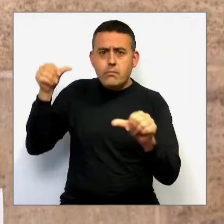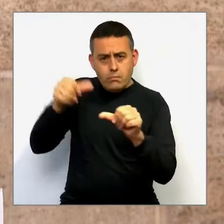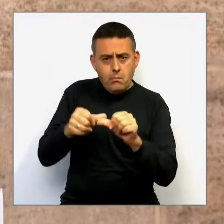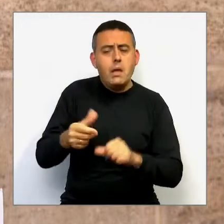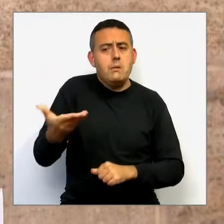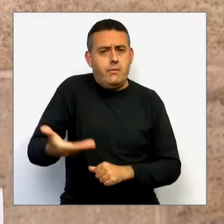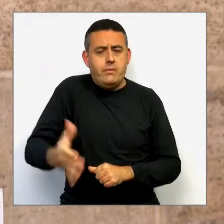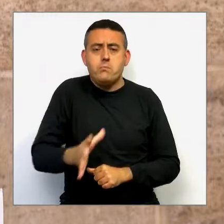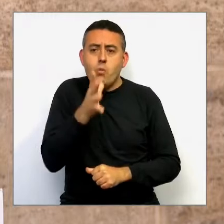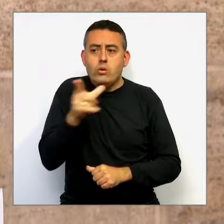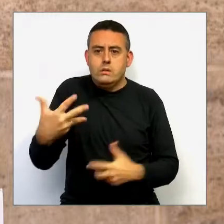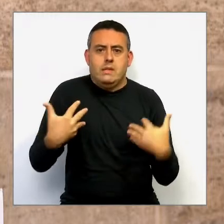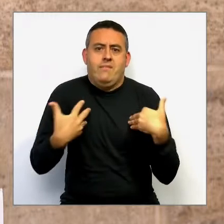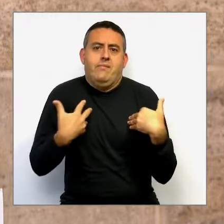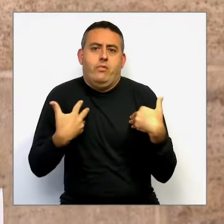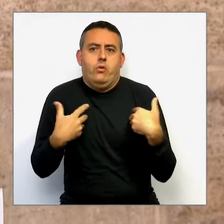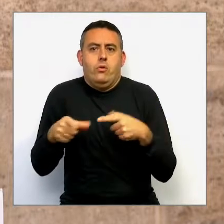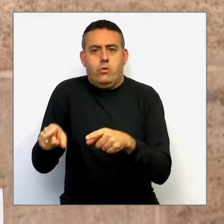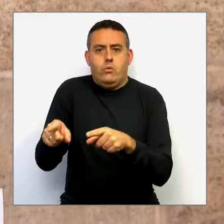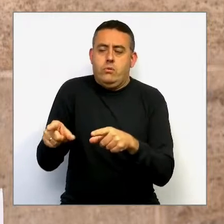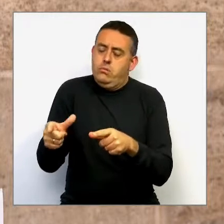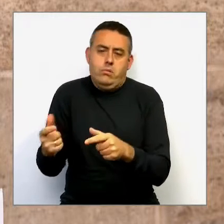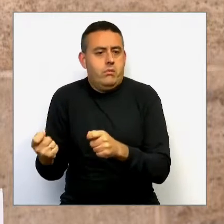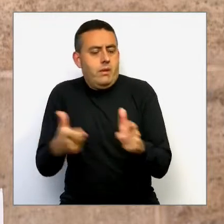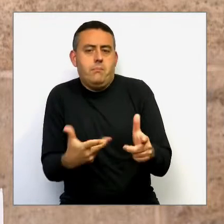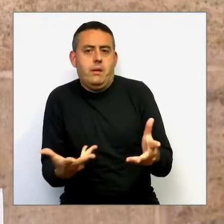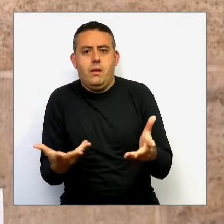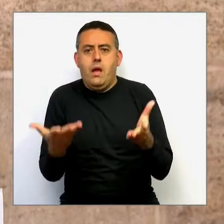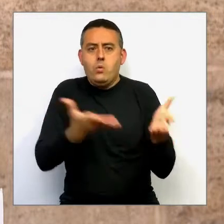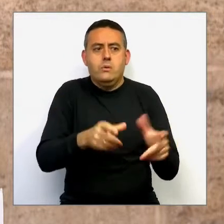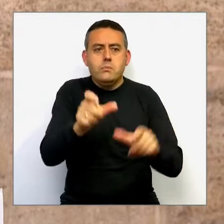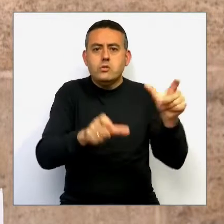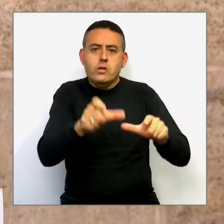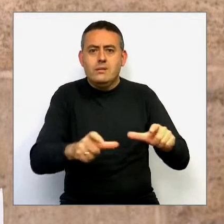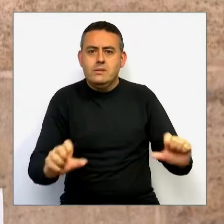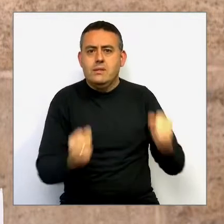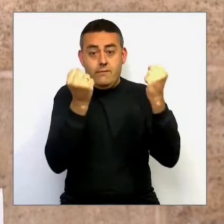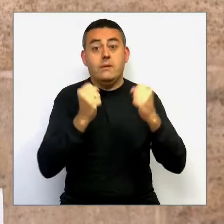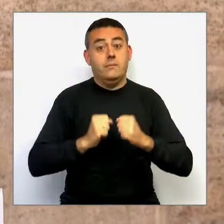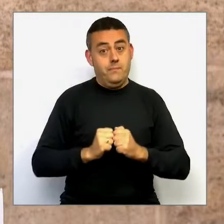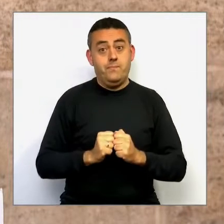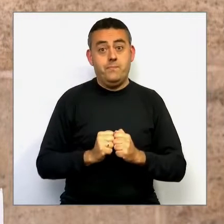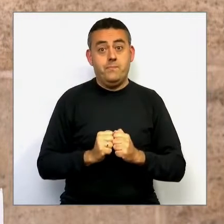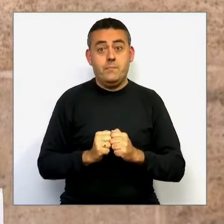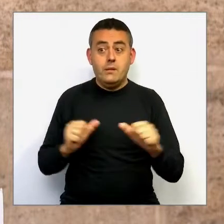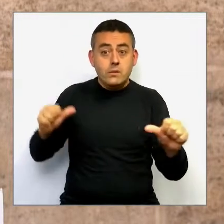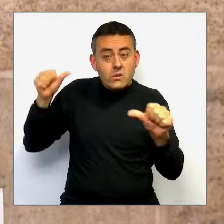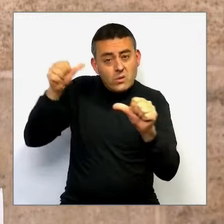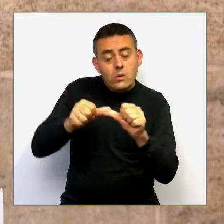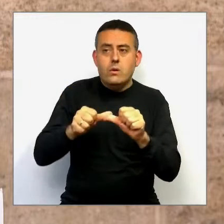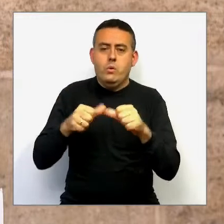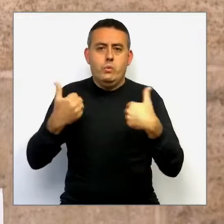sacrifici per frenar el virus i per salvar vides. Mai tants vam deure tant a tan pocs.